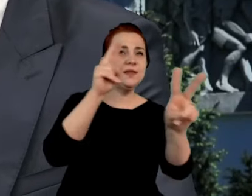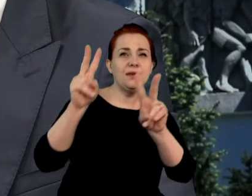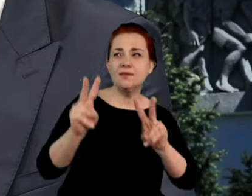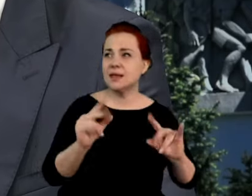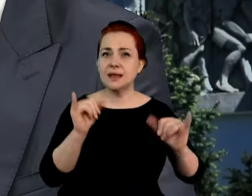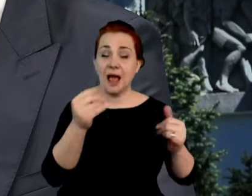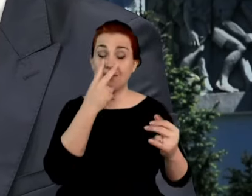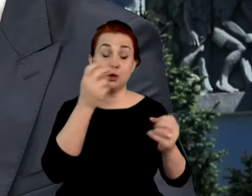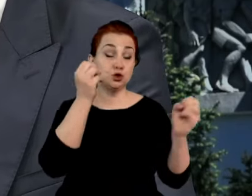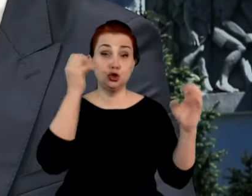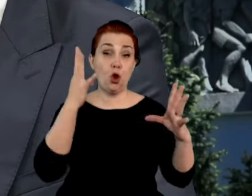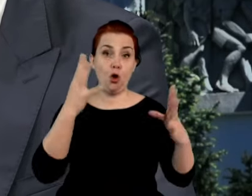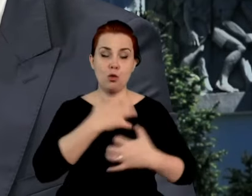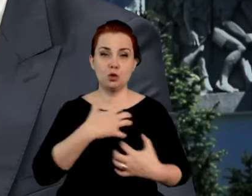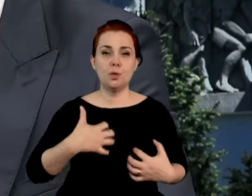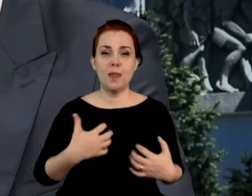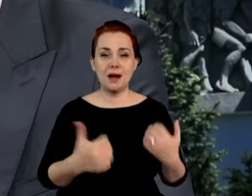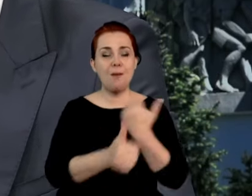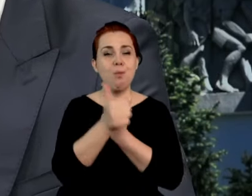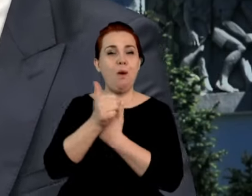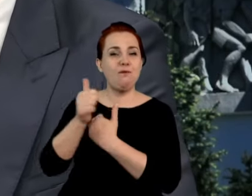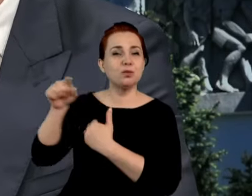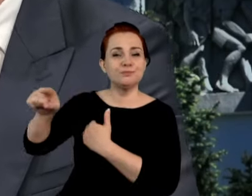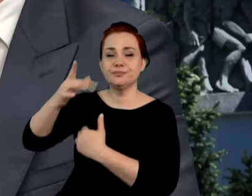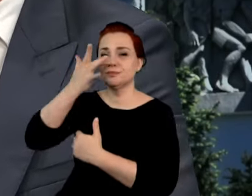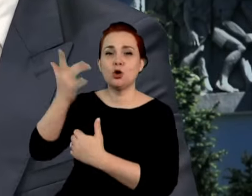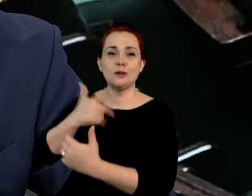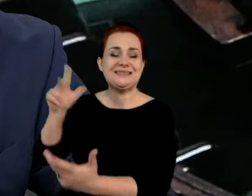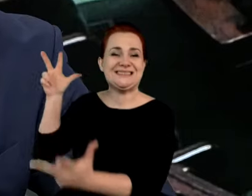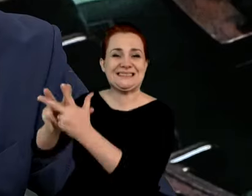gospodarczy wynikający z wojny ze strony Rosji. To jest pierwsza rzecz.